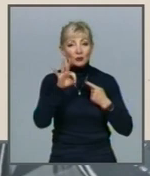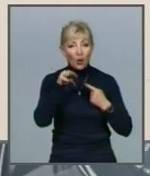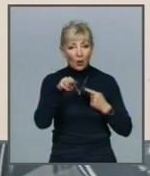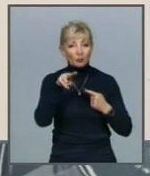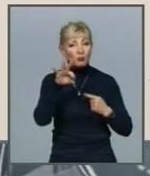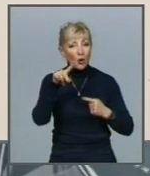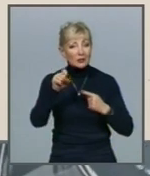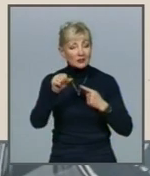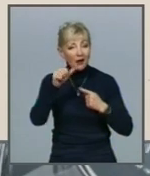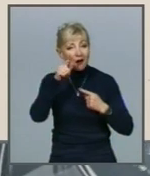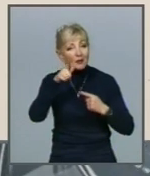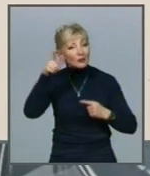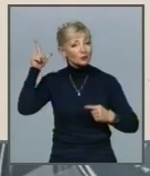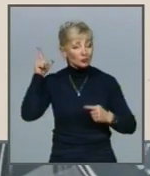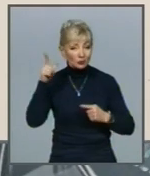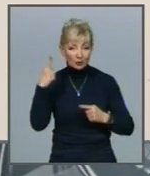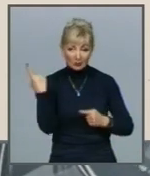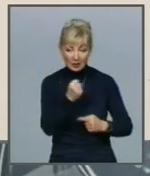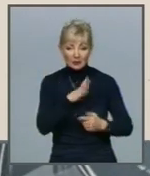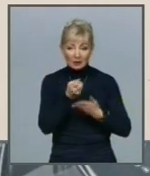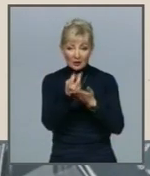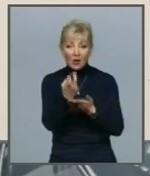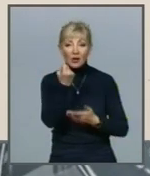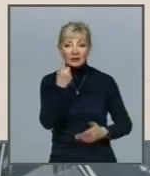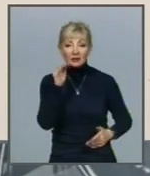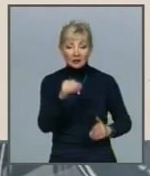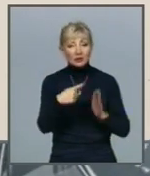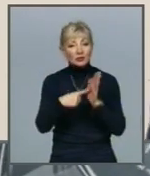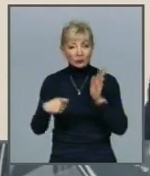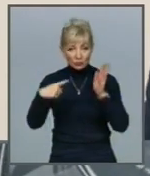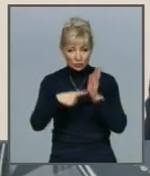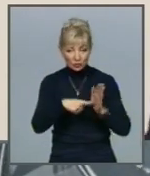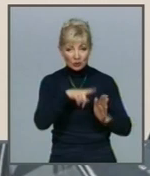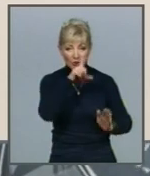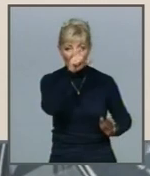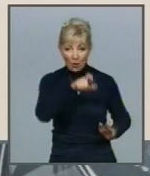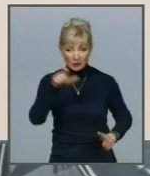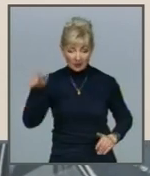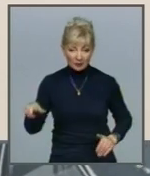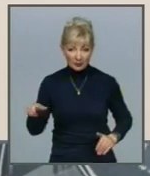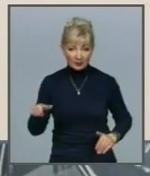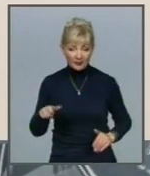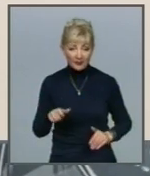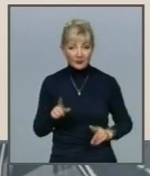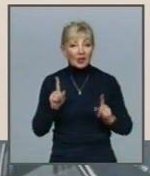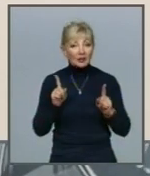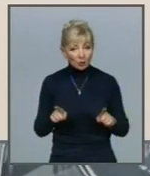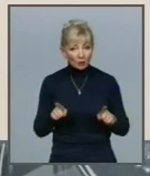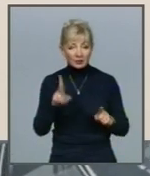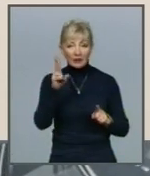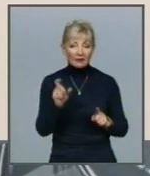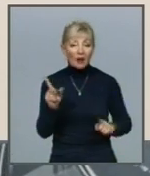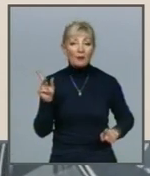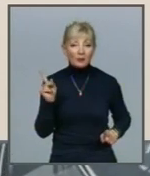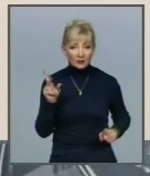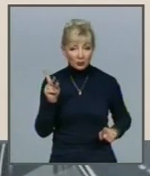тижня, де було госпіталізовано 11 тисяч 606 осіб Тобто на півтори